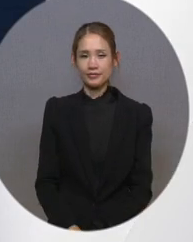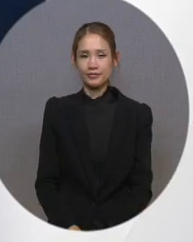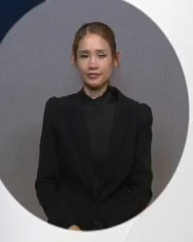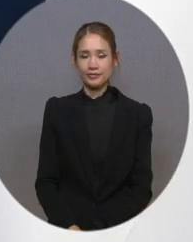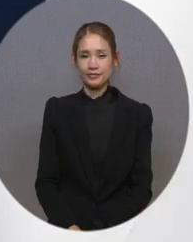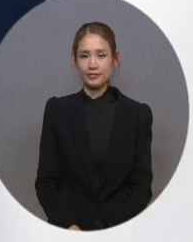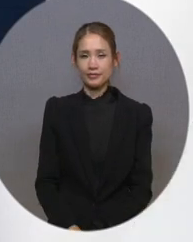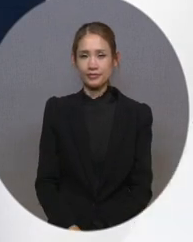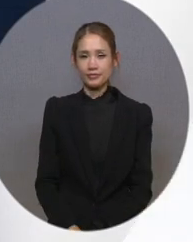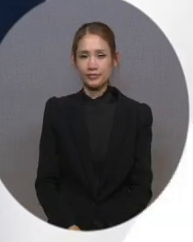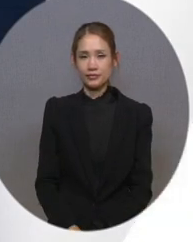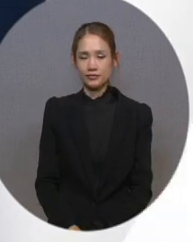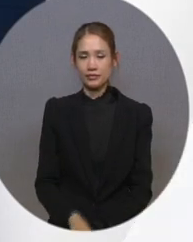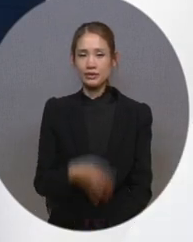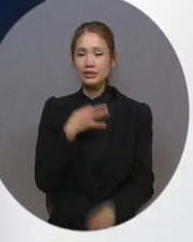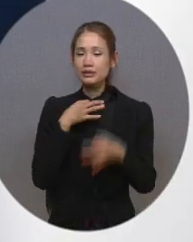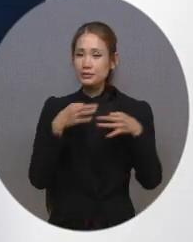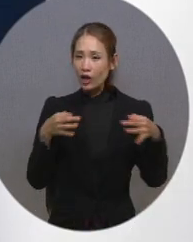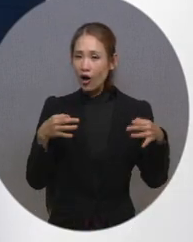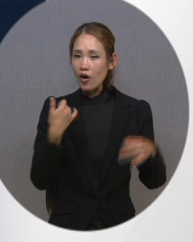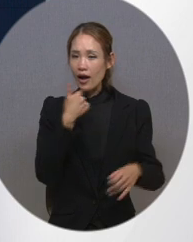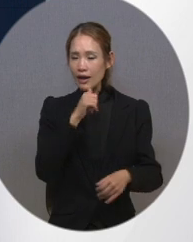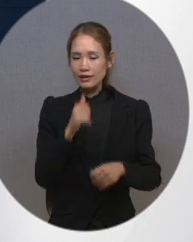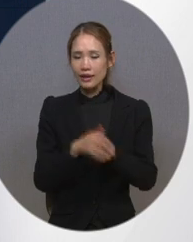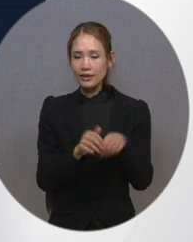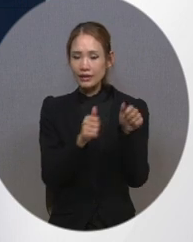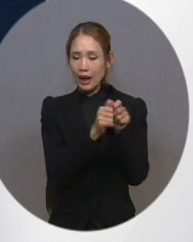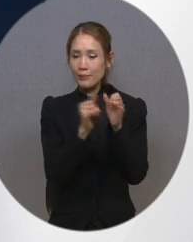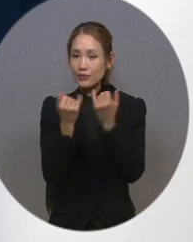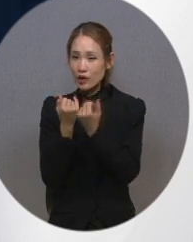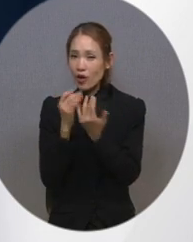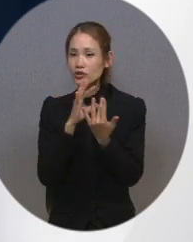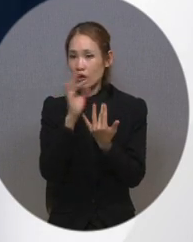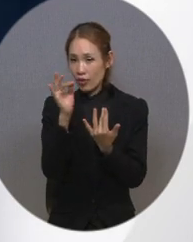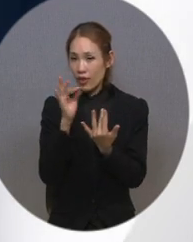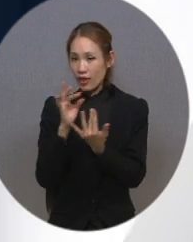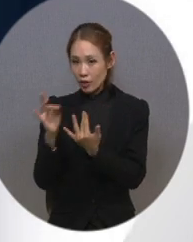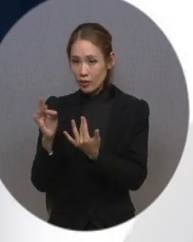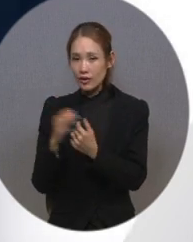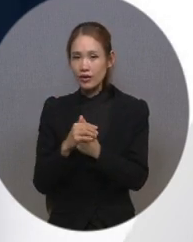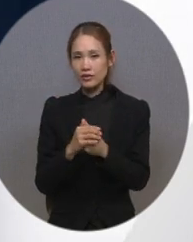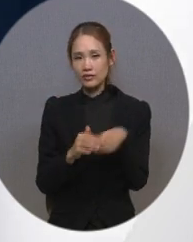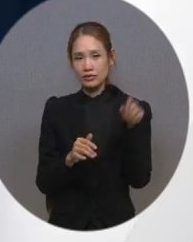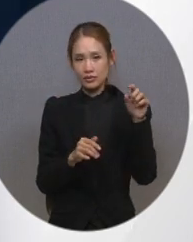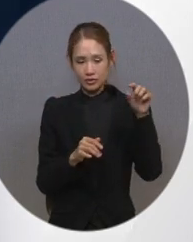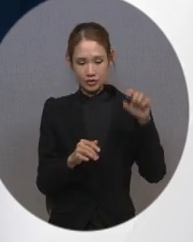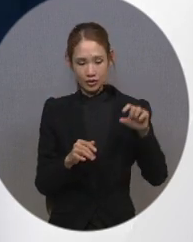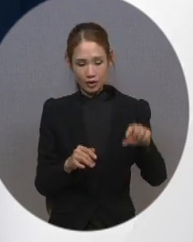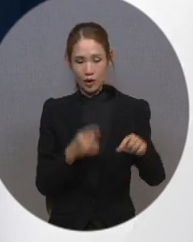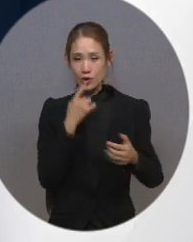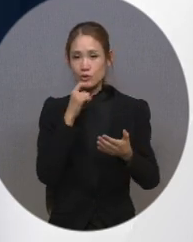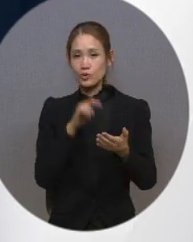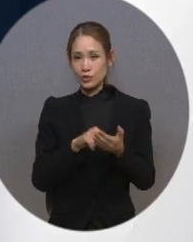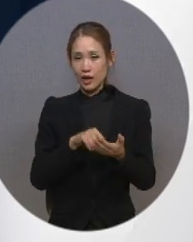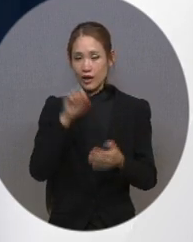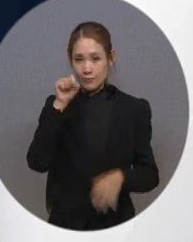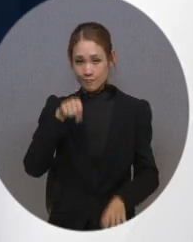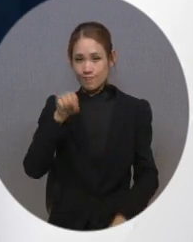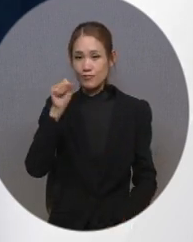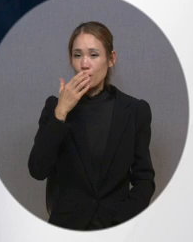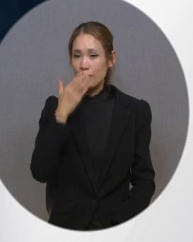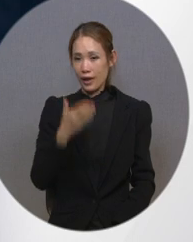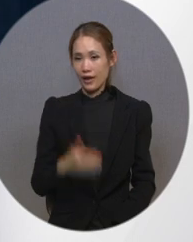또한 음성 안내 여부와 음성 성별 선택 설정도 리모컨의 버튼을 통해 손쉽게 켜고 끌 수